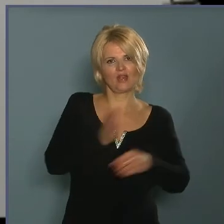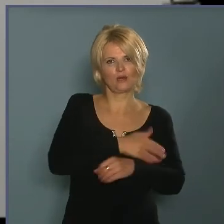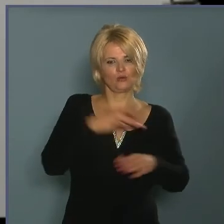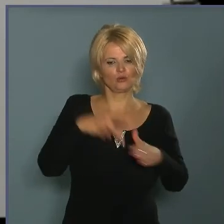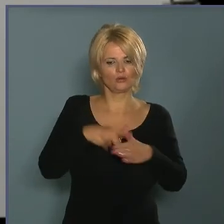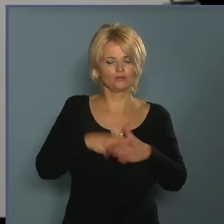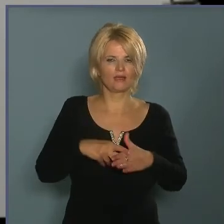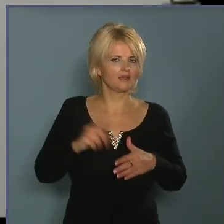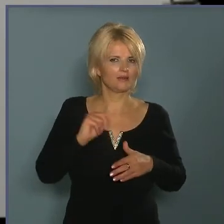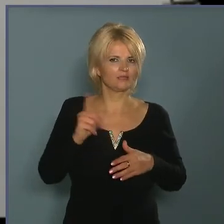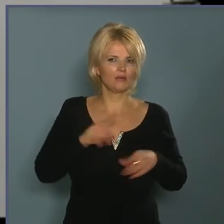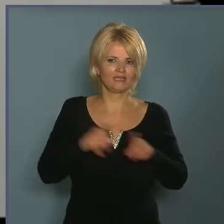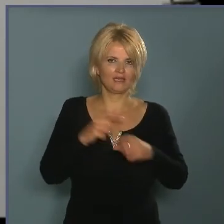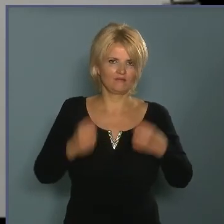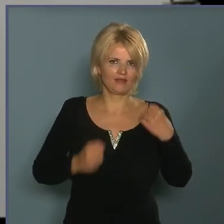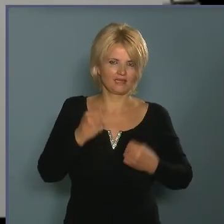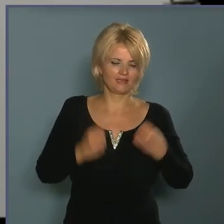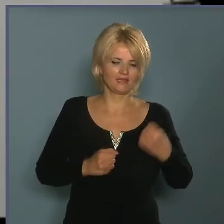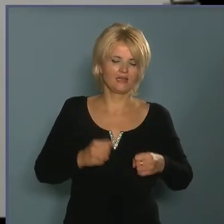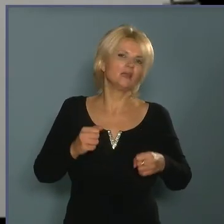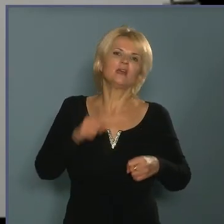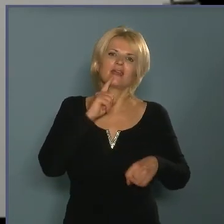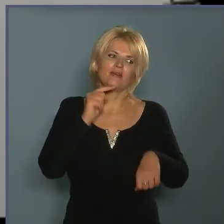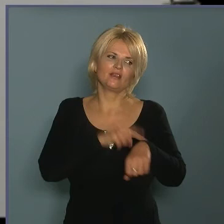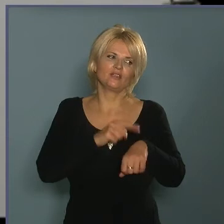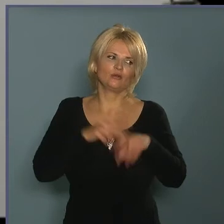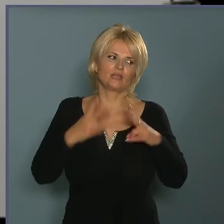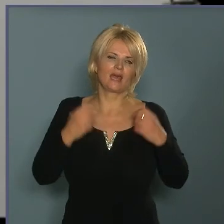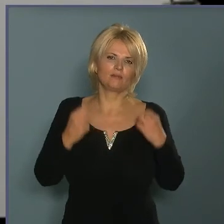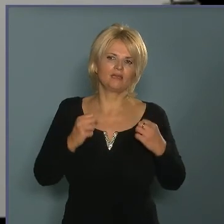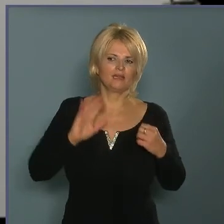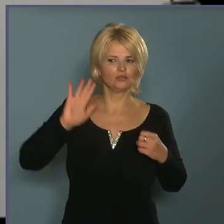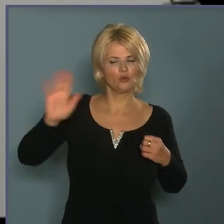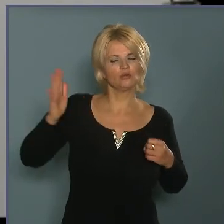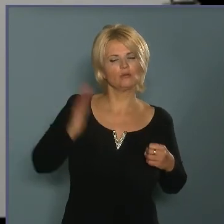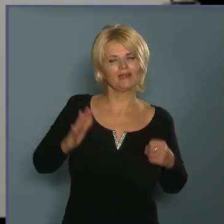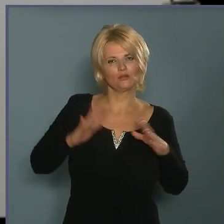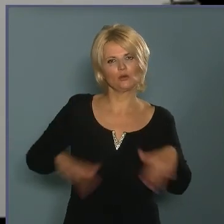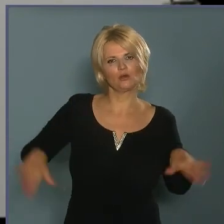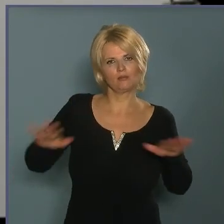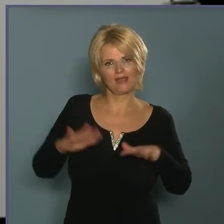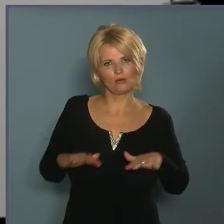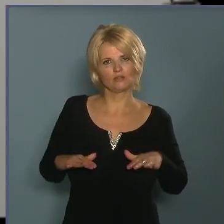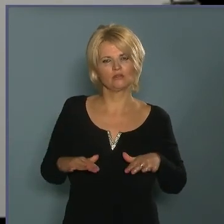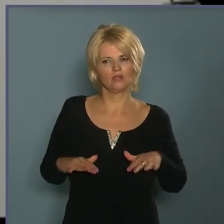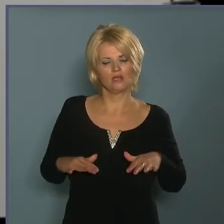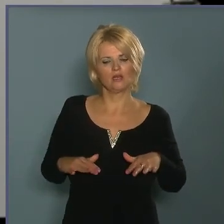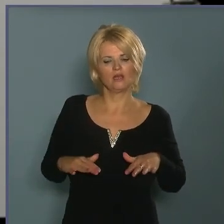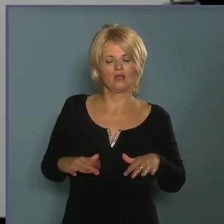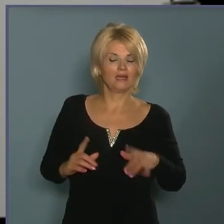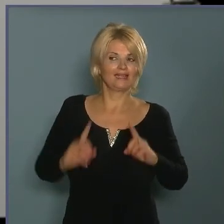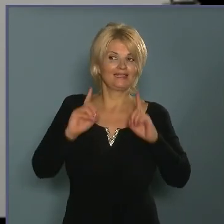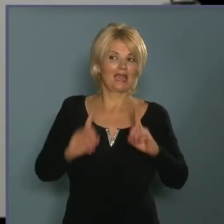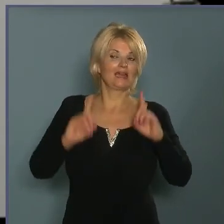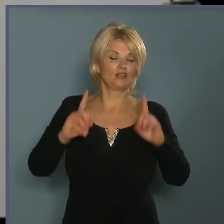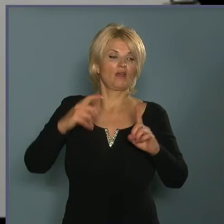közben, ne vezessenek így, azt a kis időt ki kell bírni, és otthon méltó körülmények között, akár gyertjafény